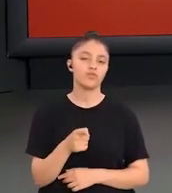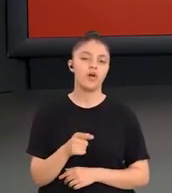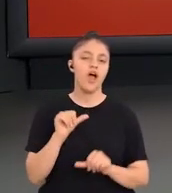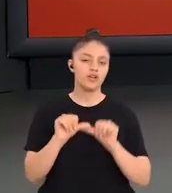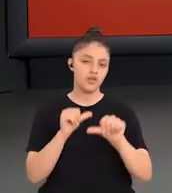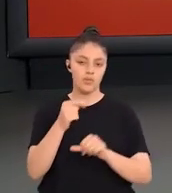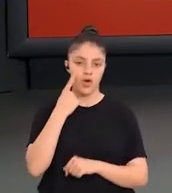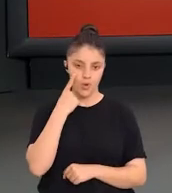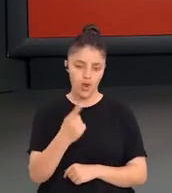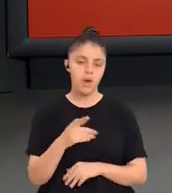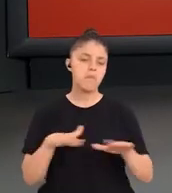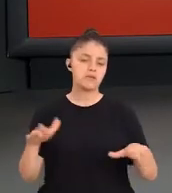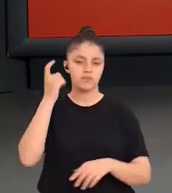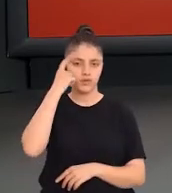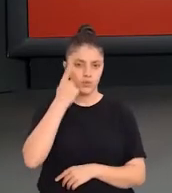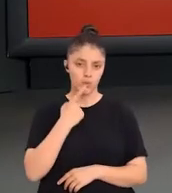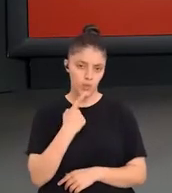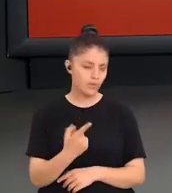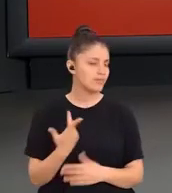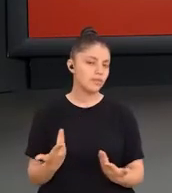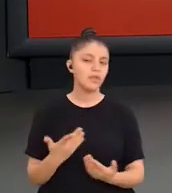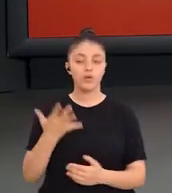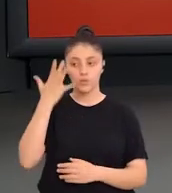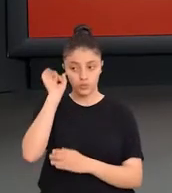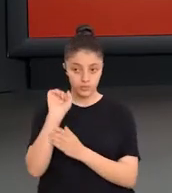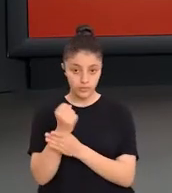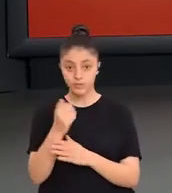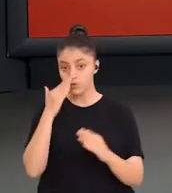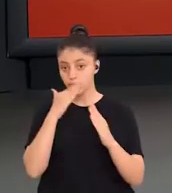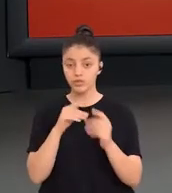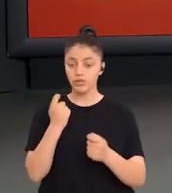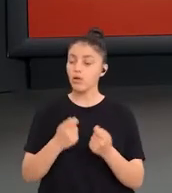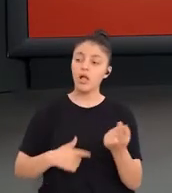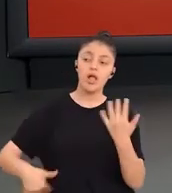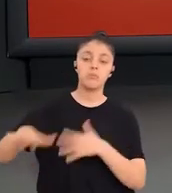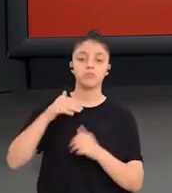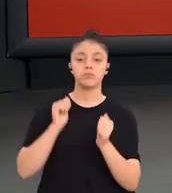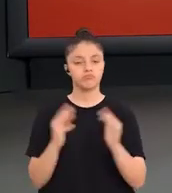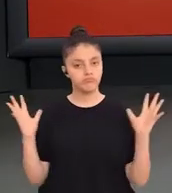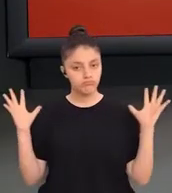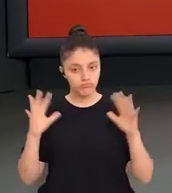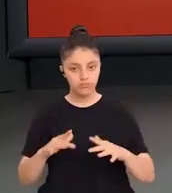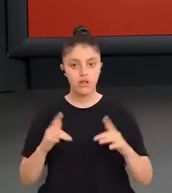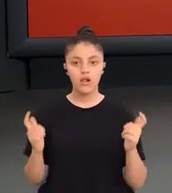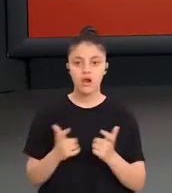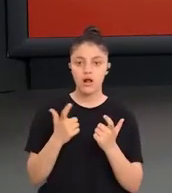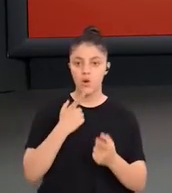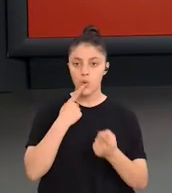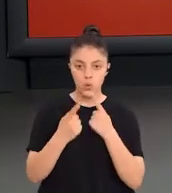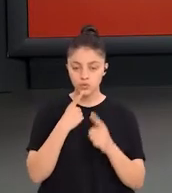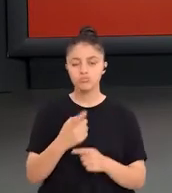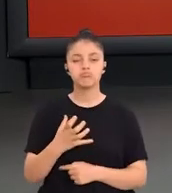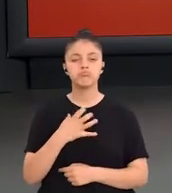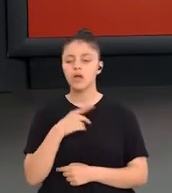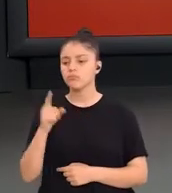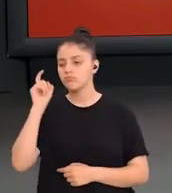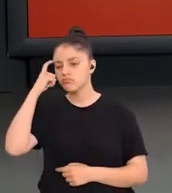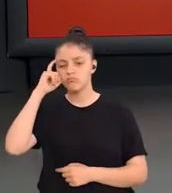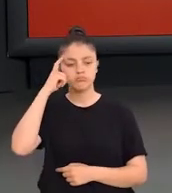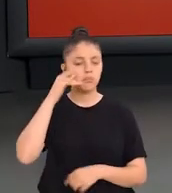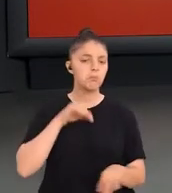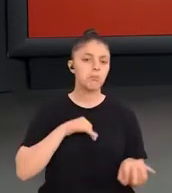bir aşaması olarak karşımıza çıkar. Uzmanlar, ilgililer bir araya gelir. Bu sürece ilişkin